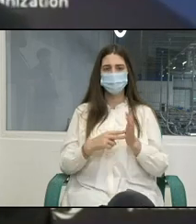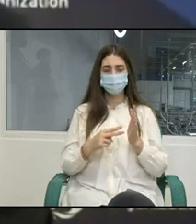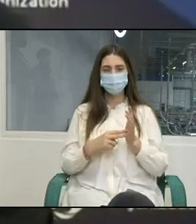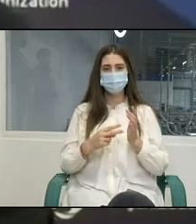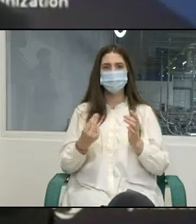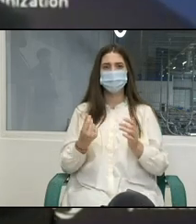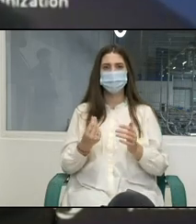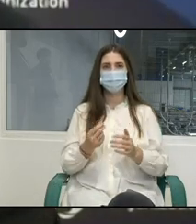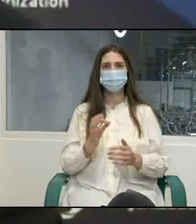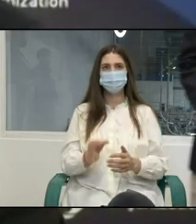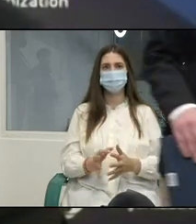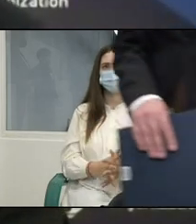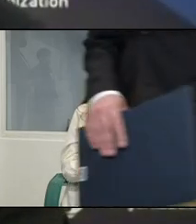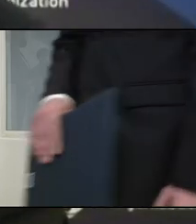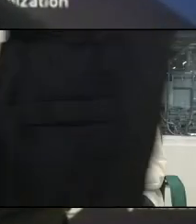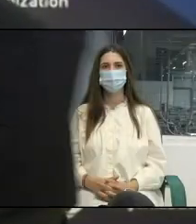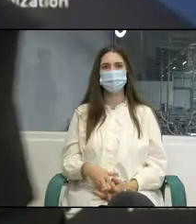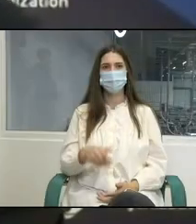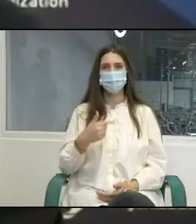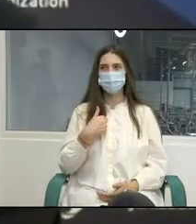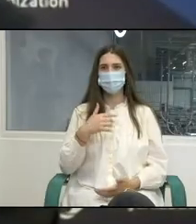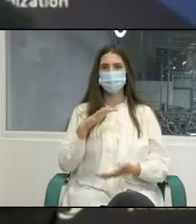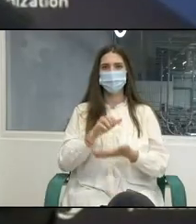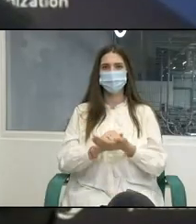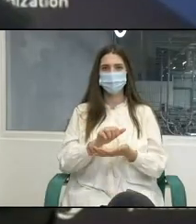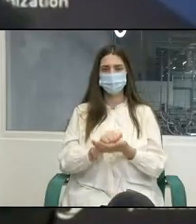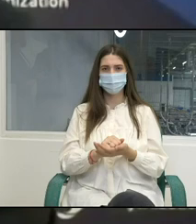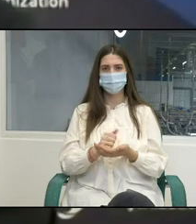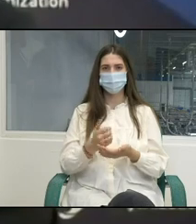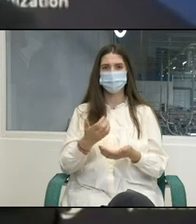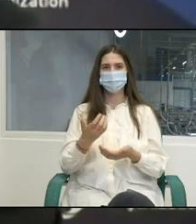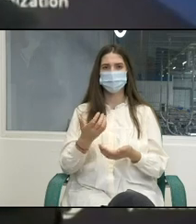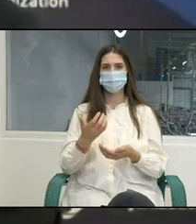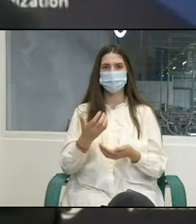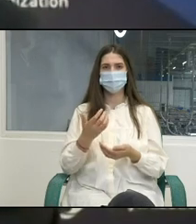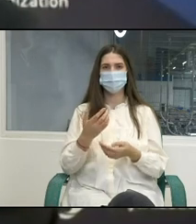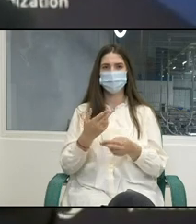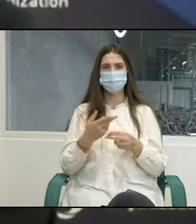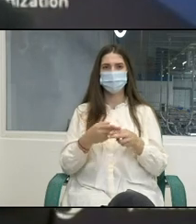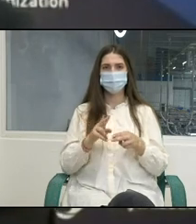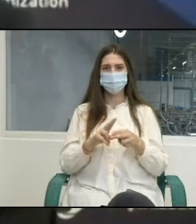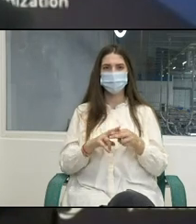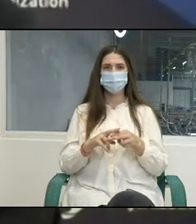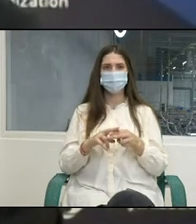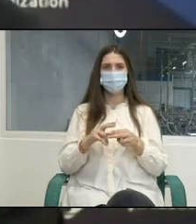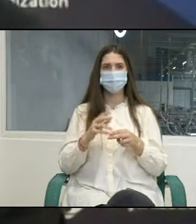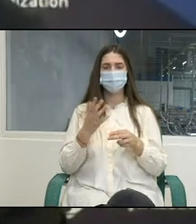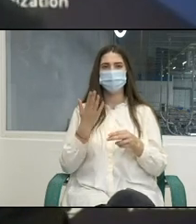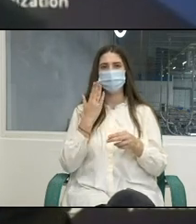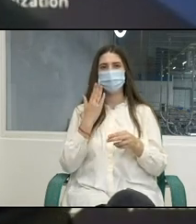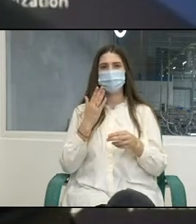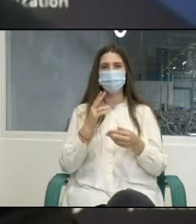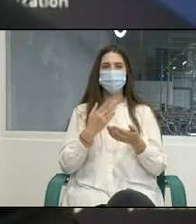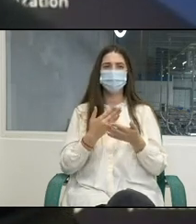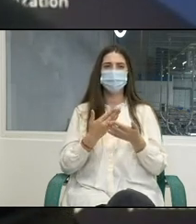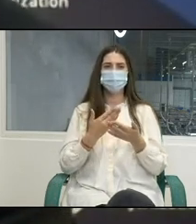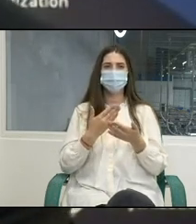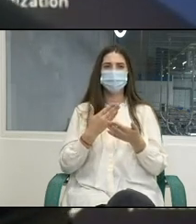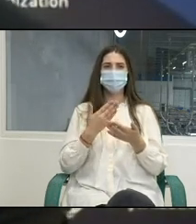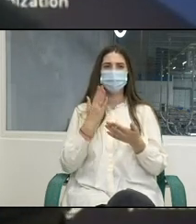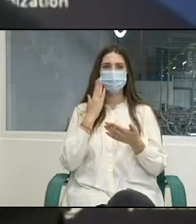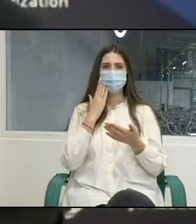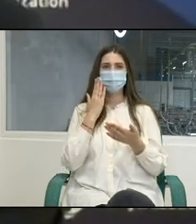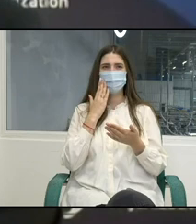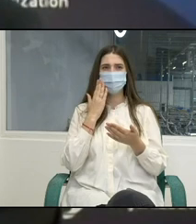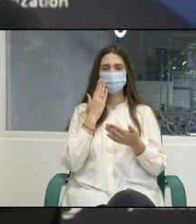Deci noi am rezervat deja un buget de aproximativ și domnul Heinz Collor la fel a venit cu